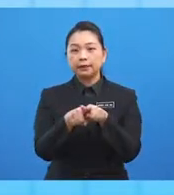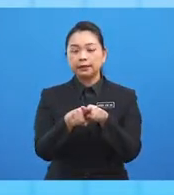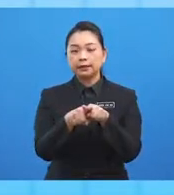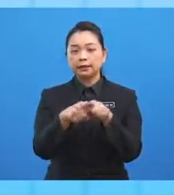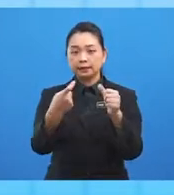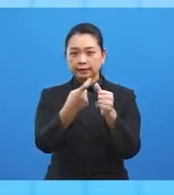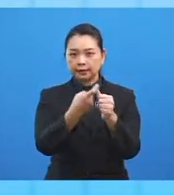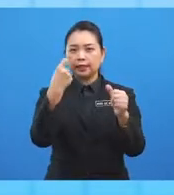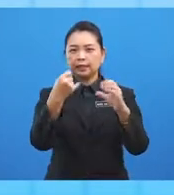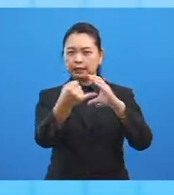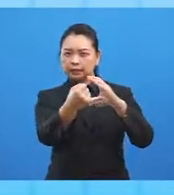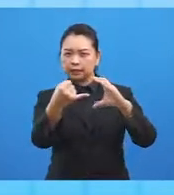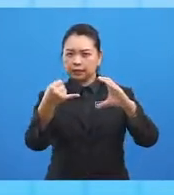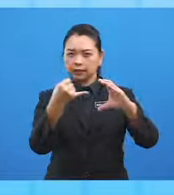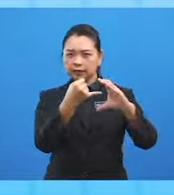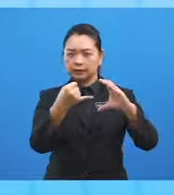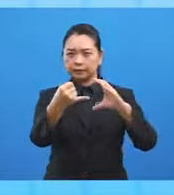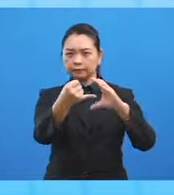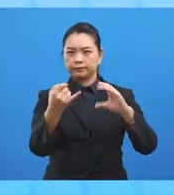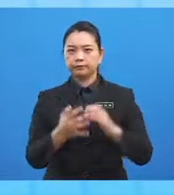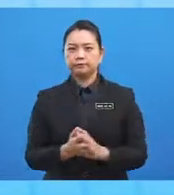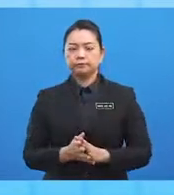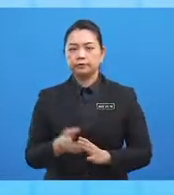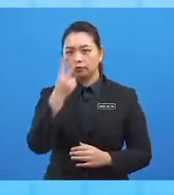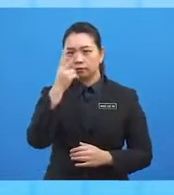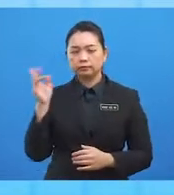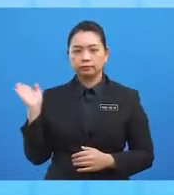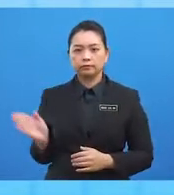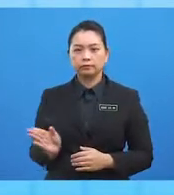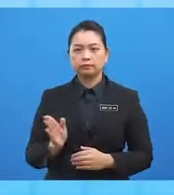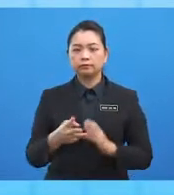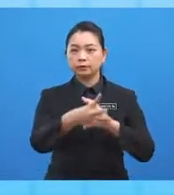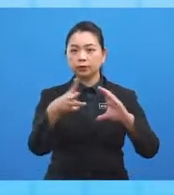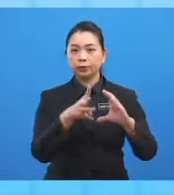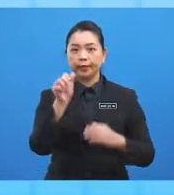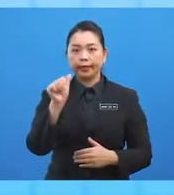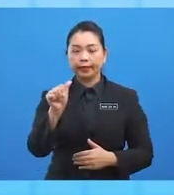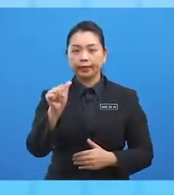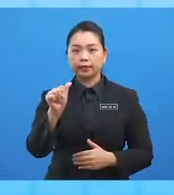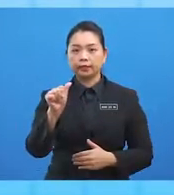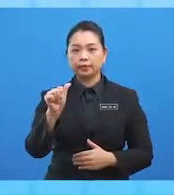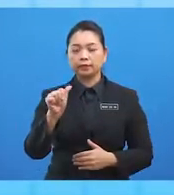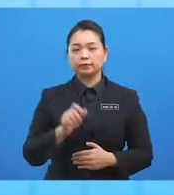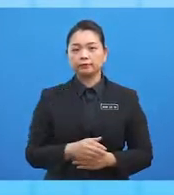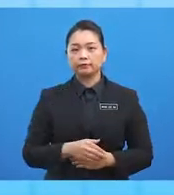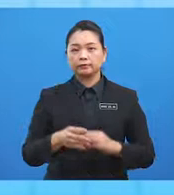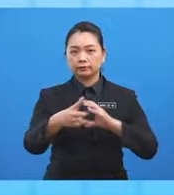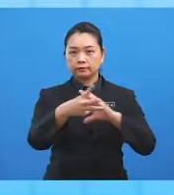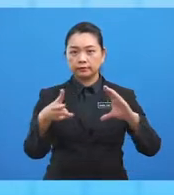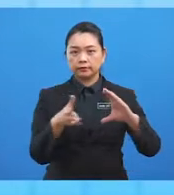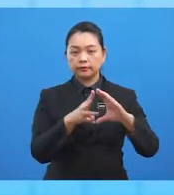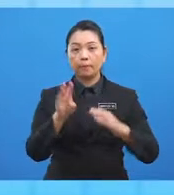Contohnya, latitude A X dajah utara dan latitude B